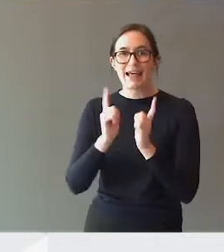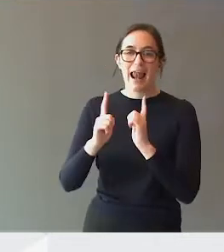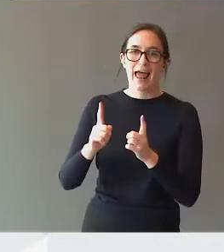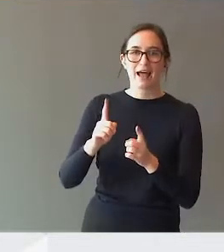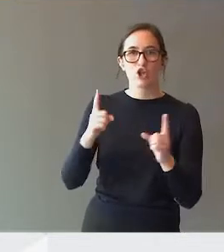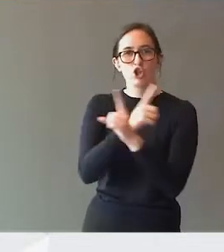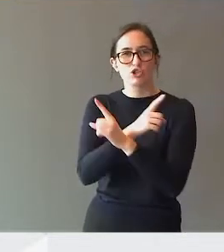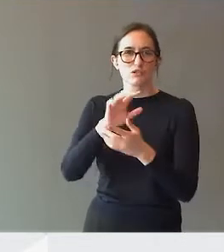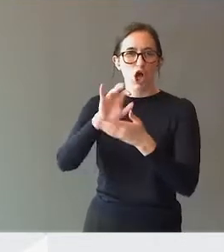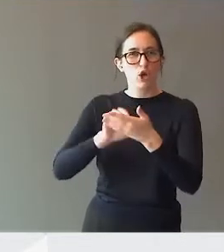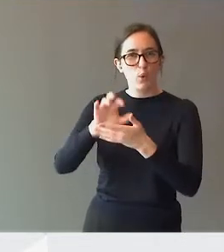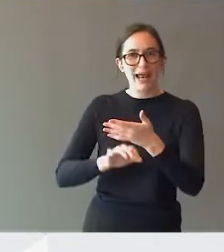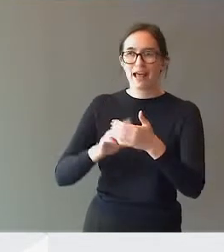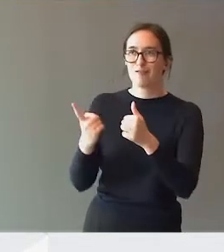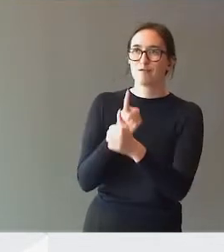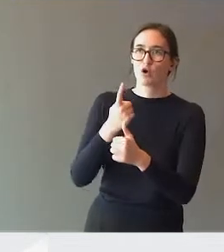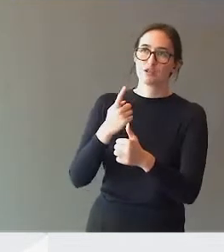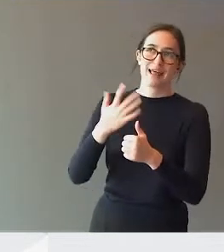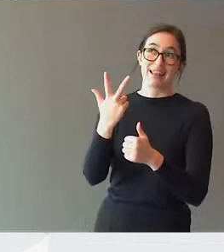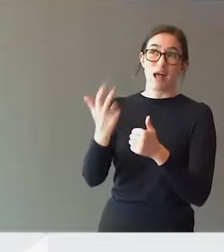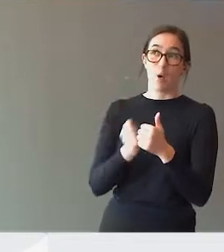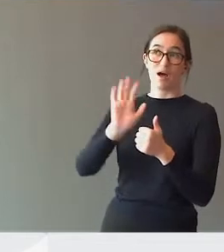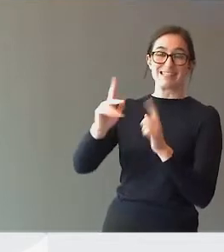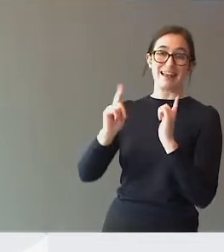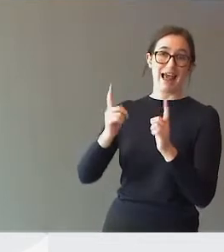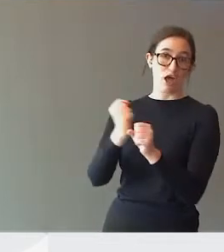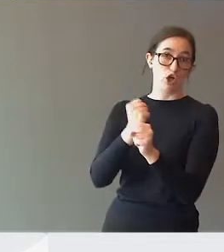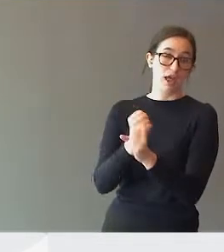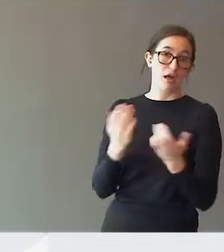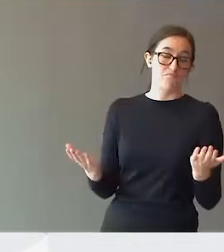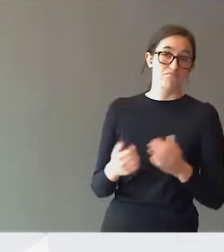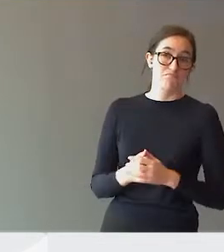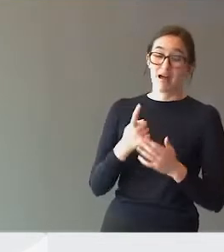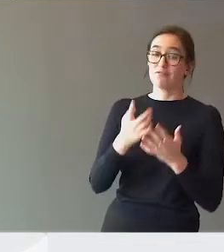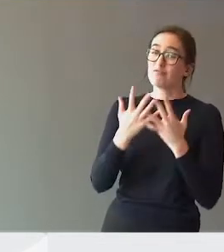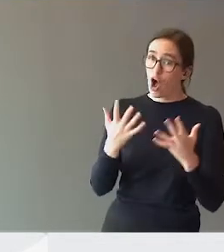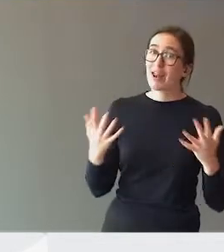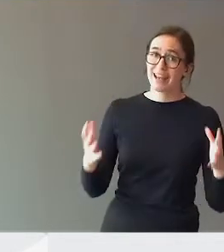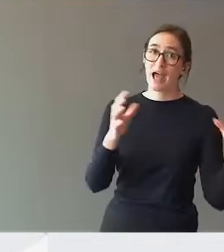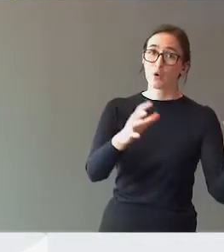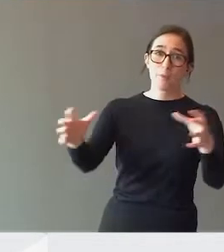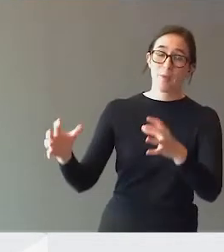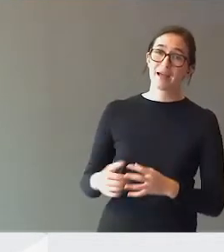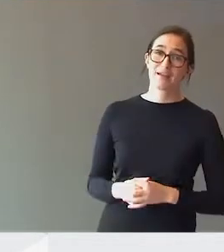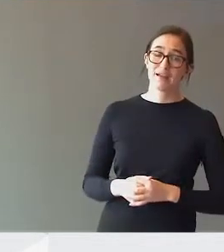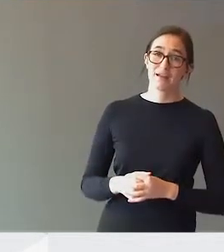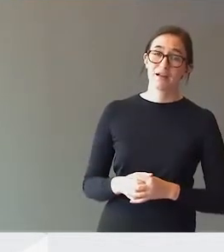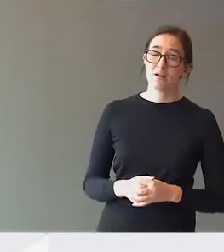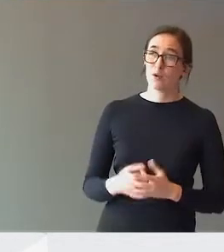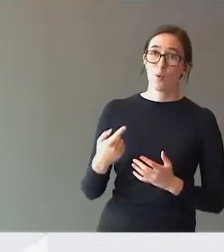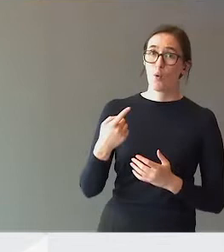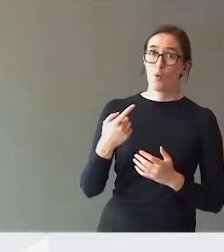første tre årene av sin lærergjerning. Det er vanlige grupper, og de har ikke